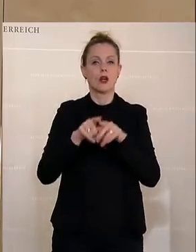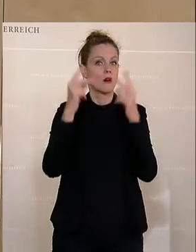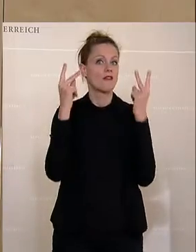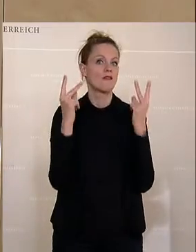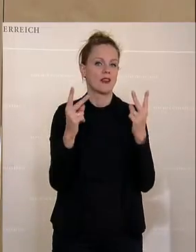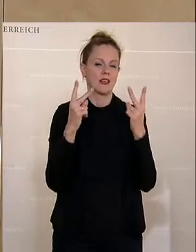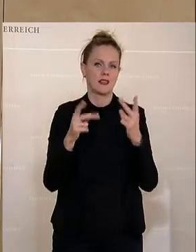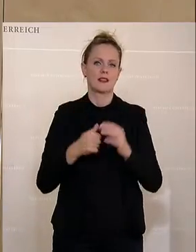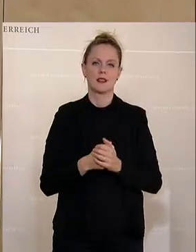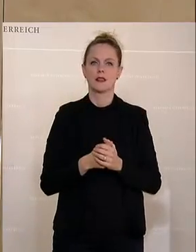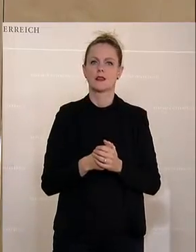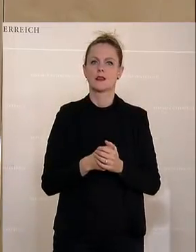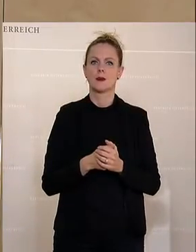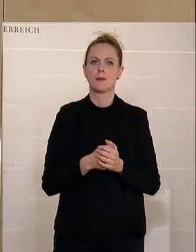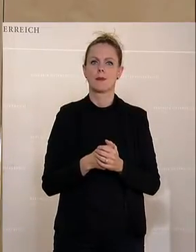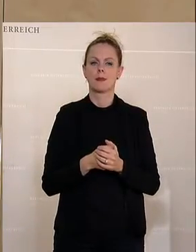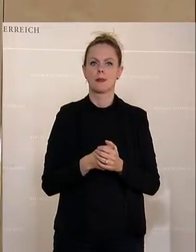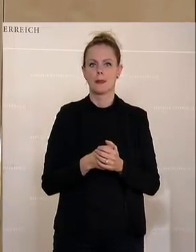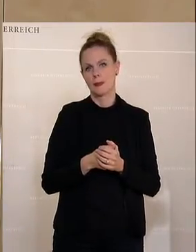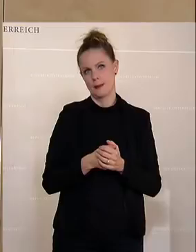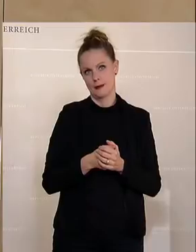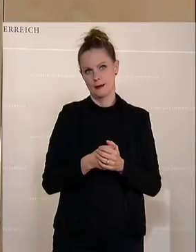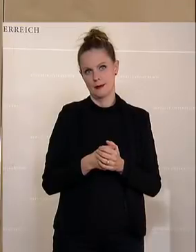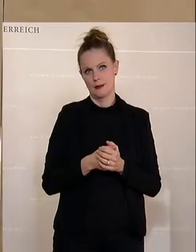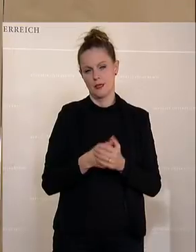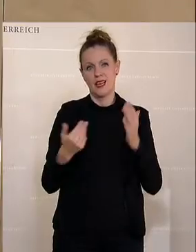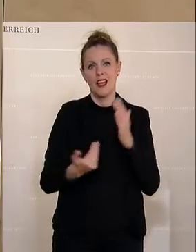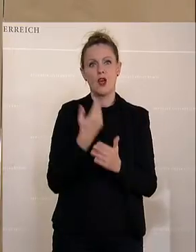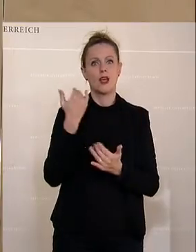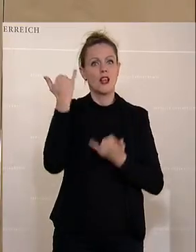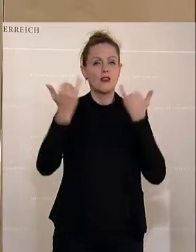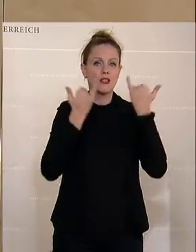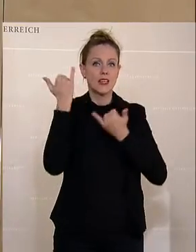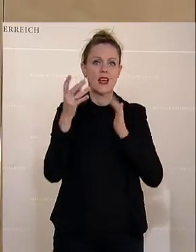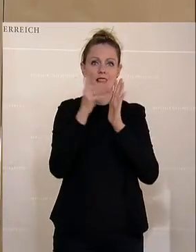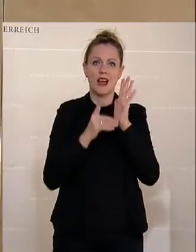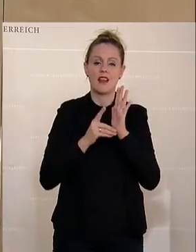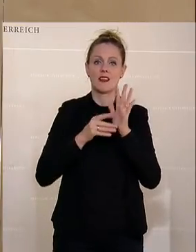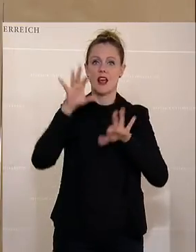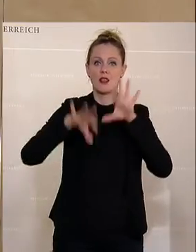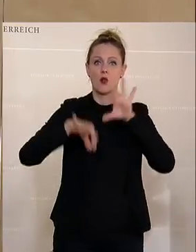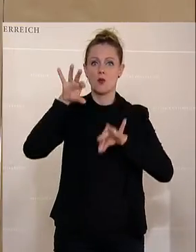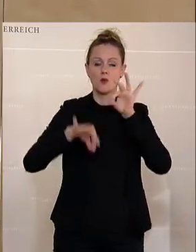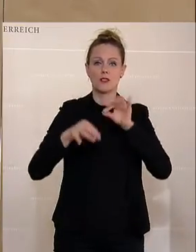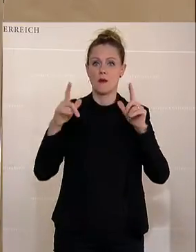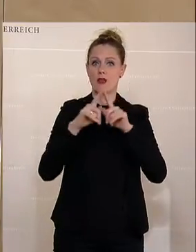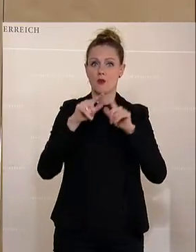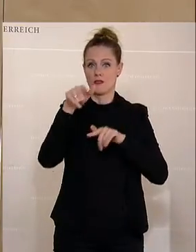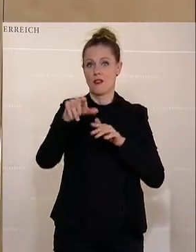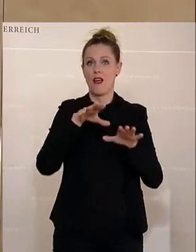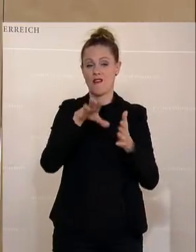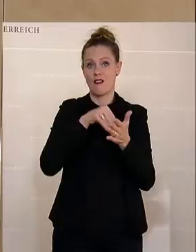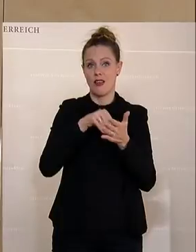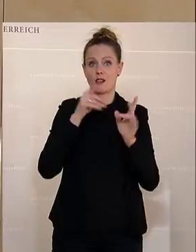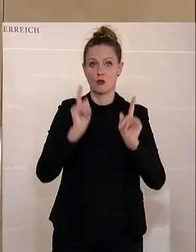wird angestrebt ein verstärkter Einsatz innovativer Datenanalysemethoden. Warum betone ich das? Weil meine